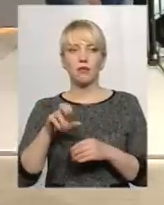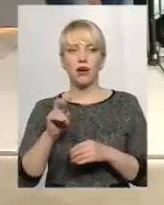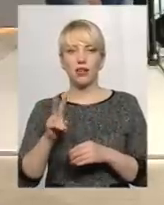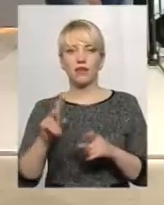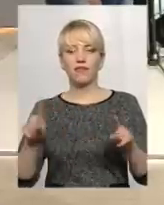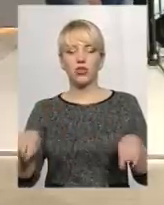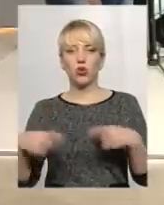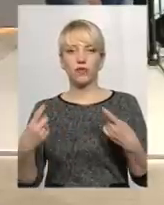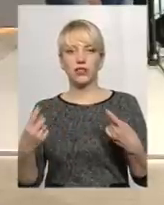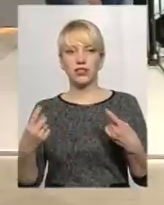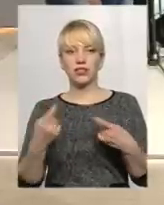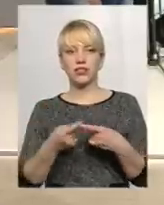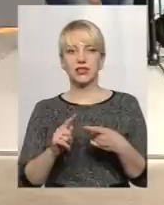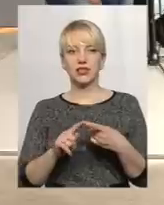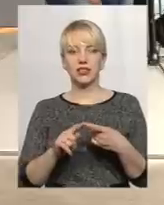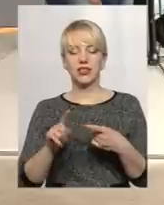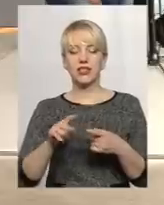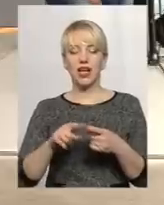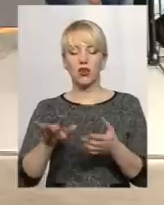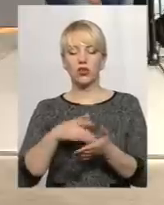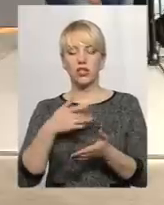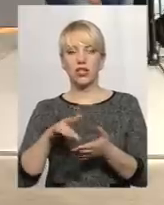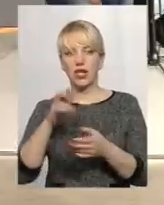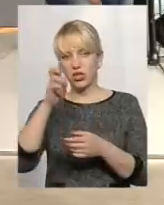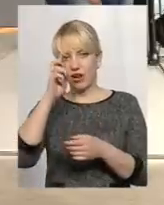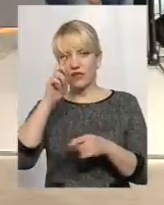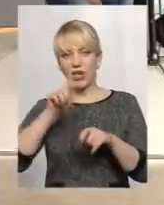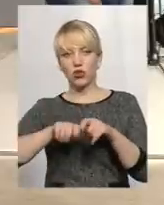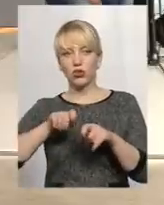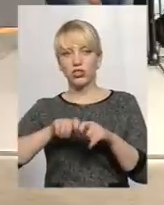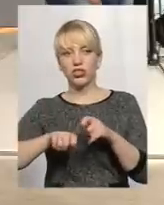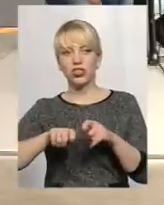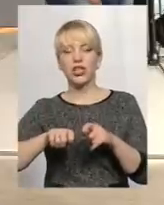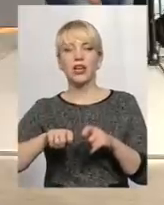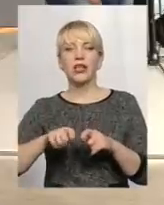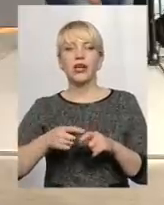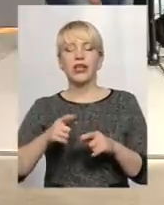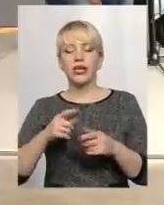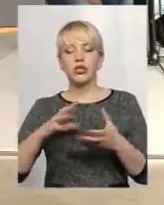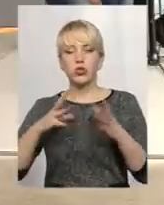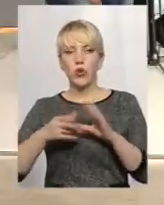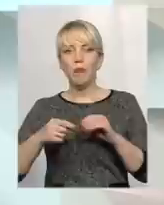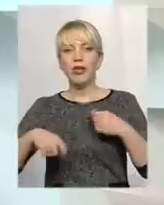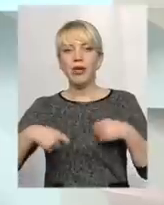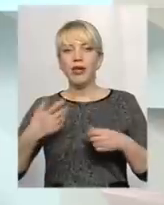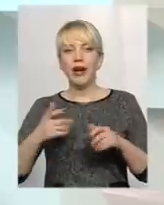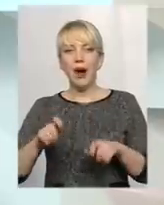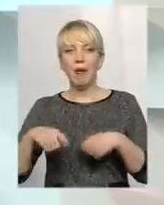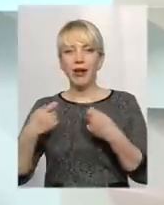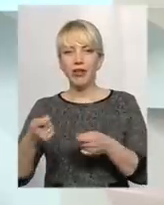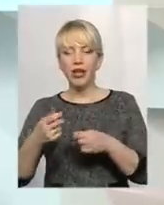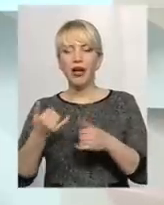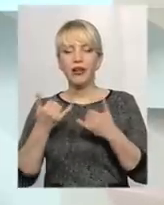відновити ці... Це розрахована Державною екологічною інспекцією сума збитків, яка на даний час передана переохоронні органи для